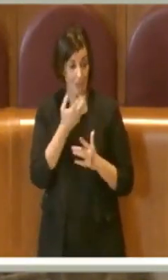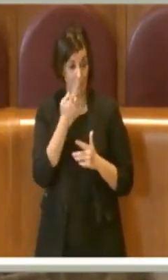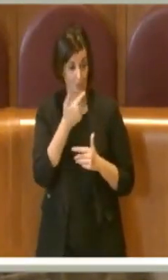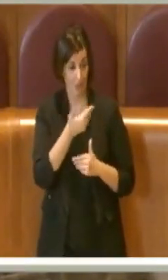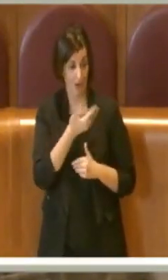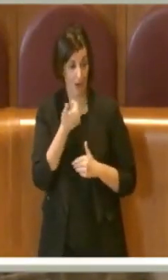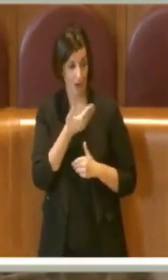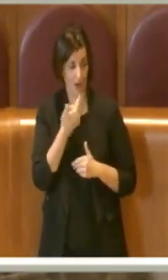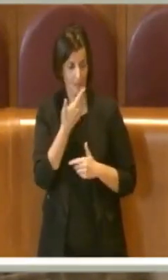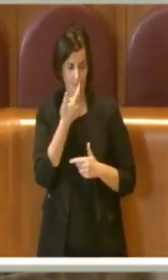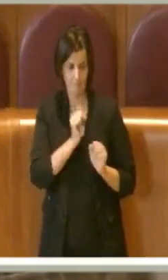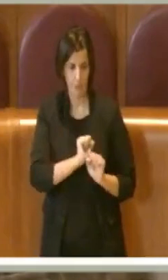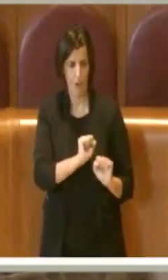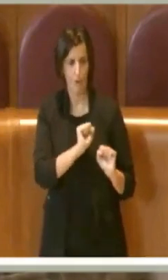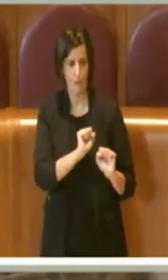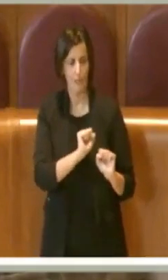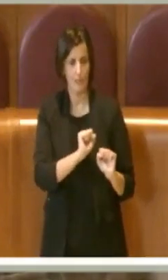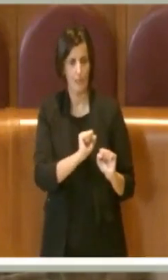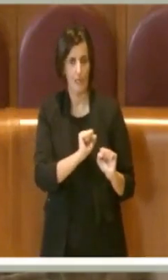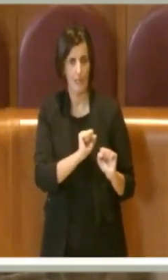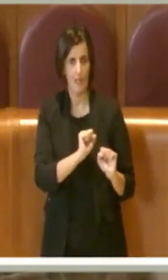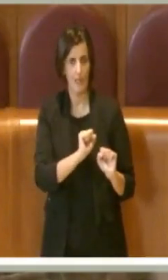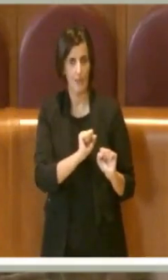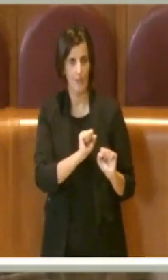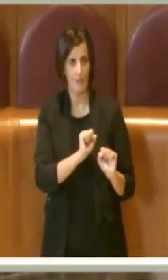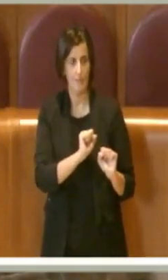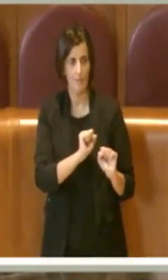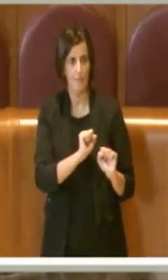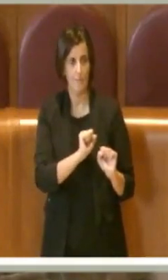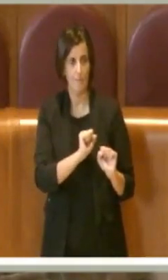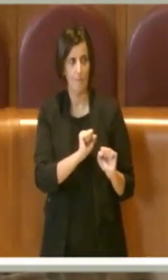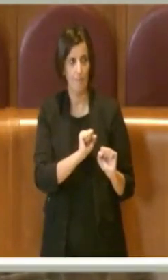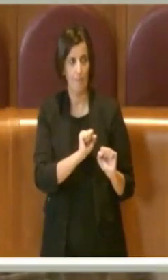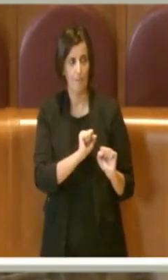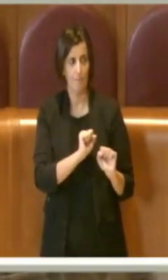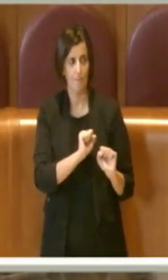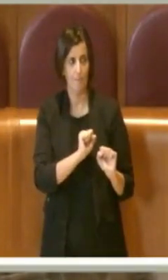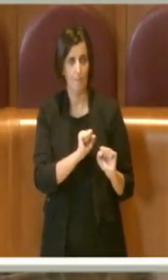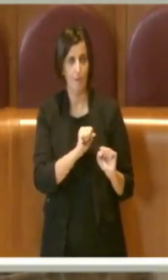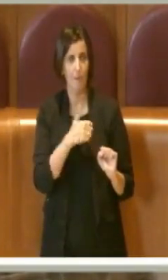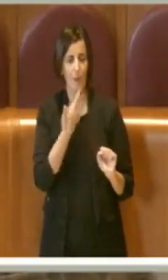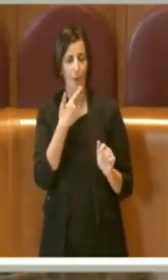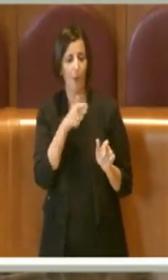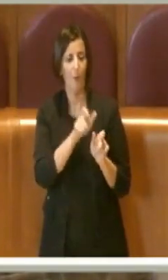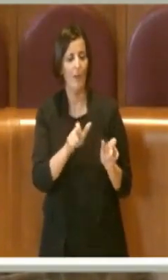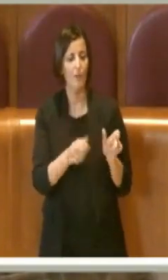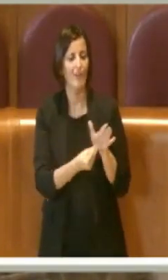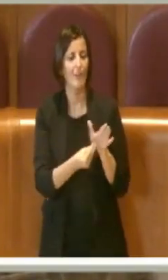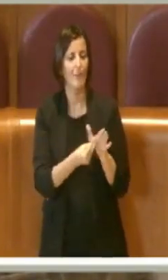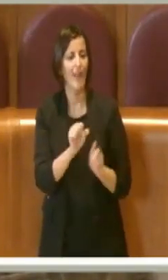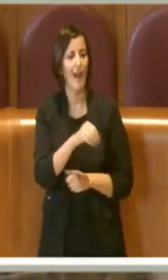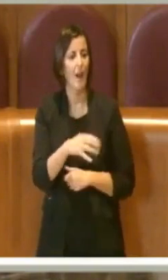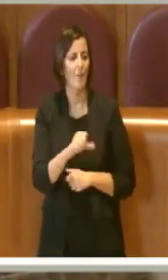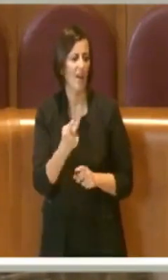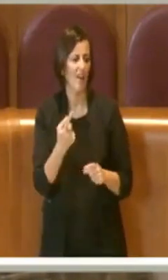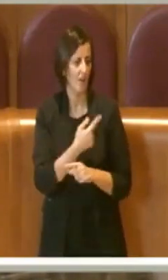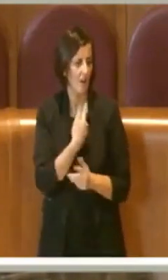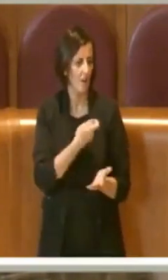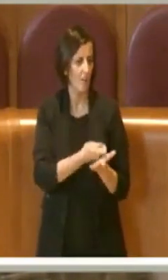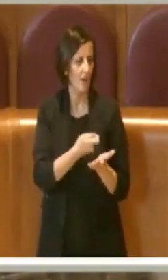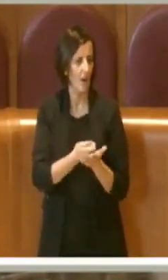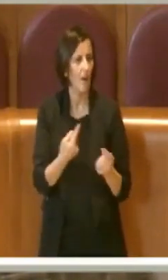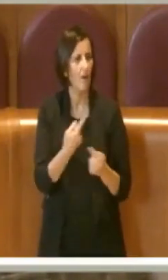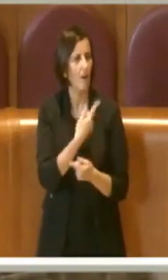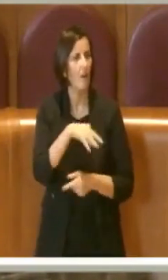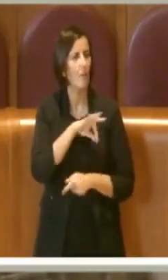ha spese dei cittadini, priva del lavoro per cui i dipendenti dell'Ama sono pagati, gli si dà un premio per